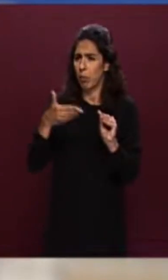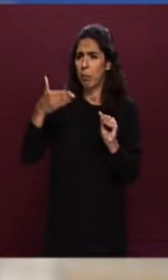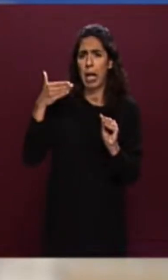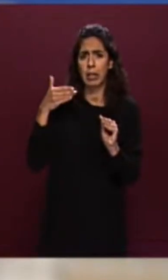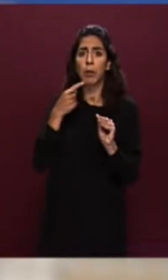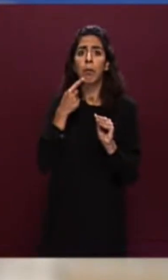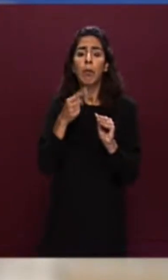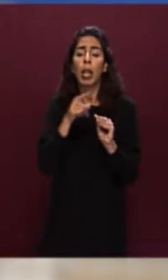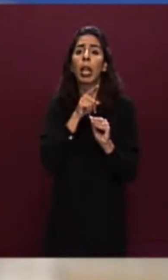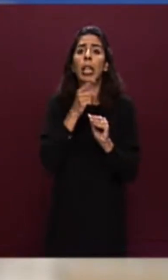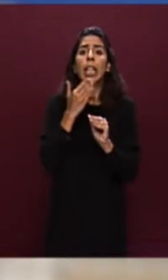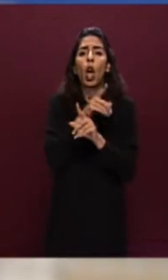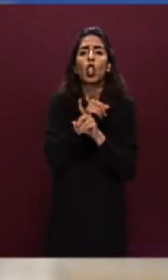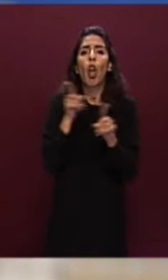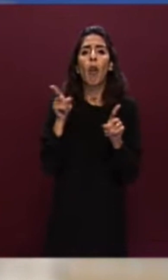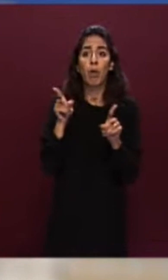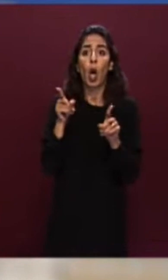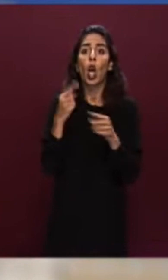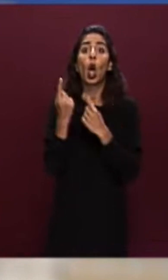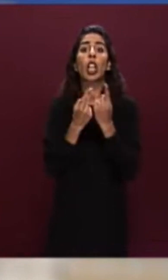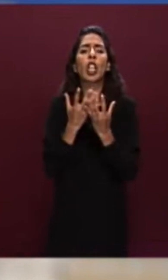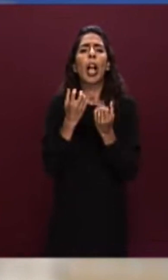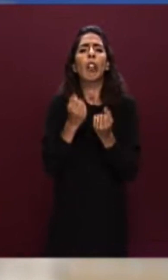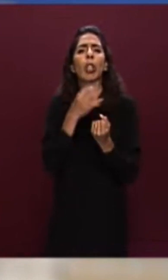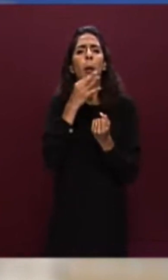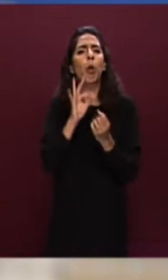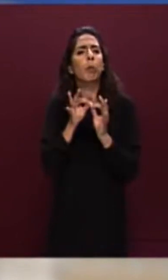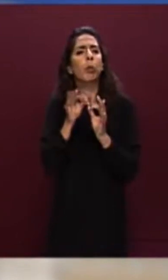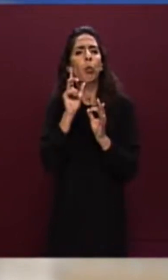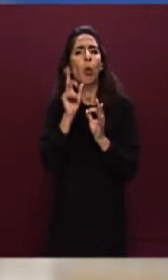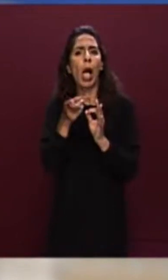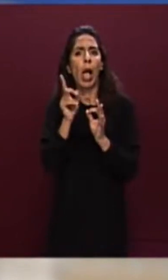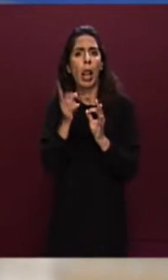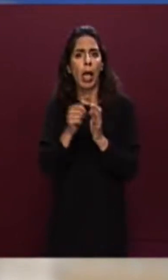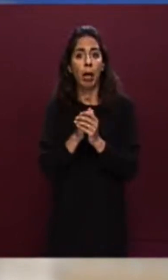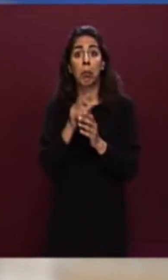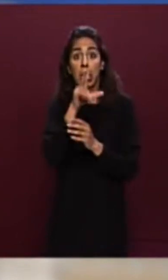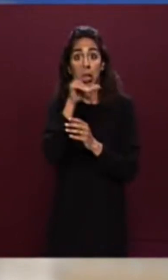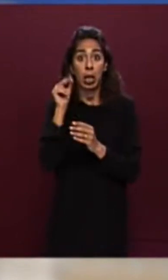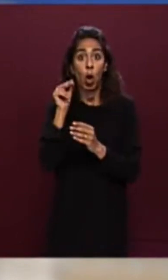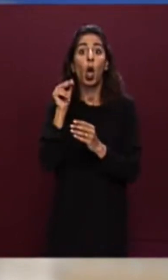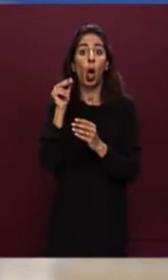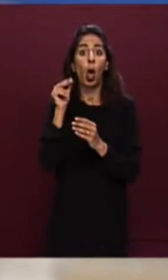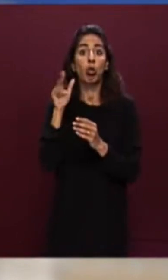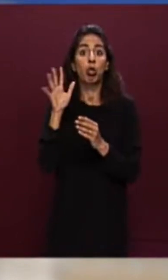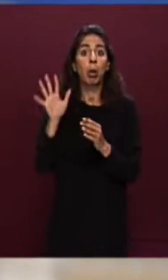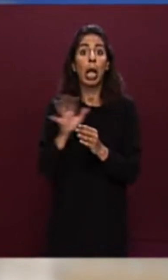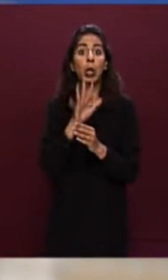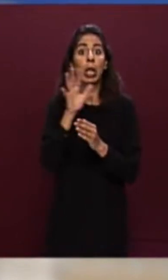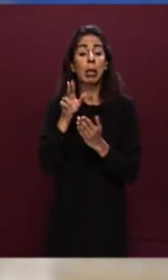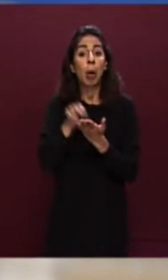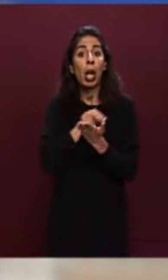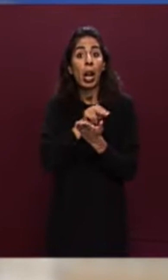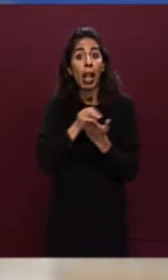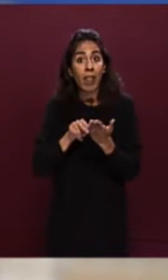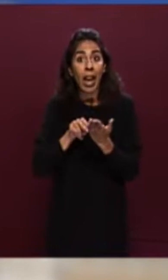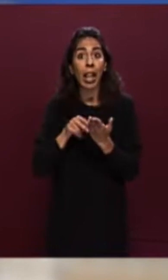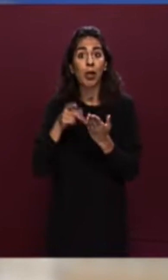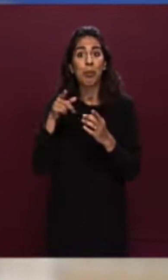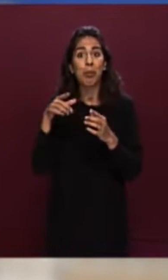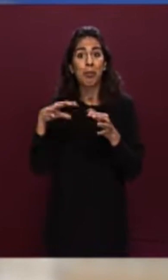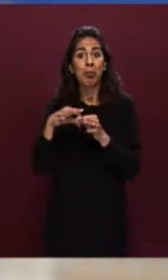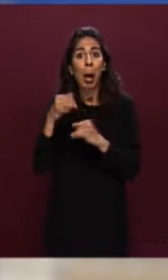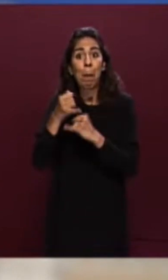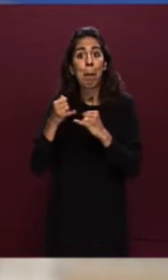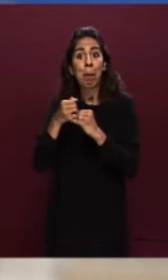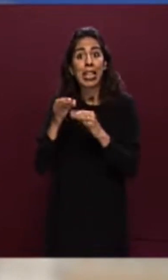secondo voi andrebbero accettate il riconoscimento dei referendum che sono stati fatti su pezzi di territorio ucraino, eccetera, eccetera.